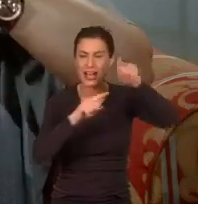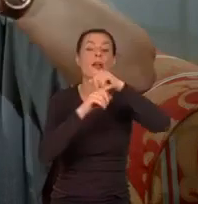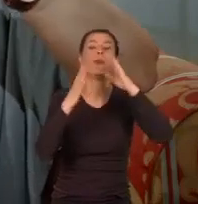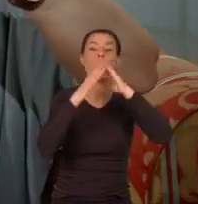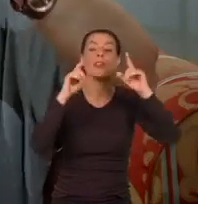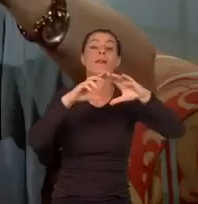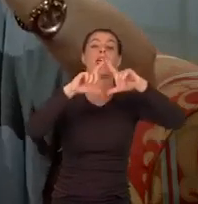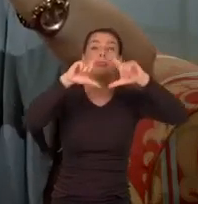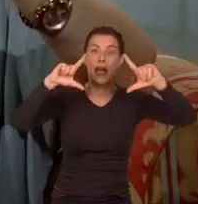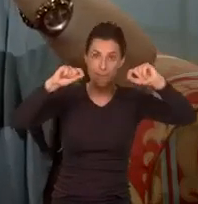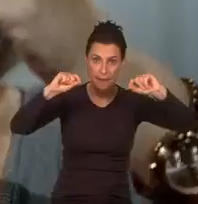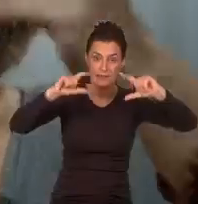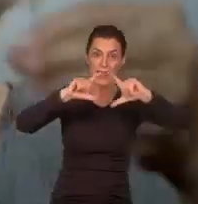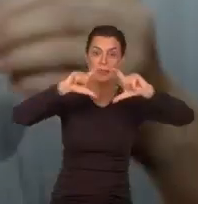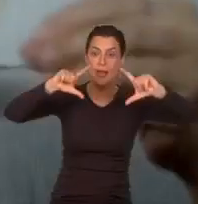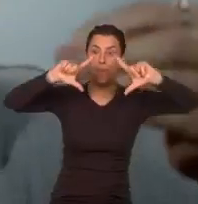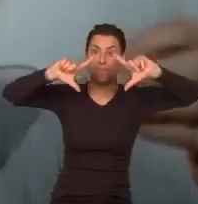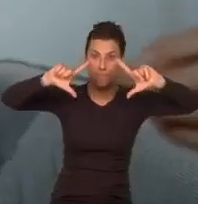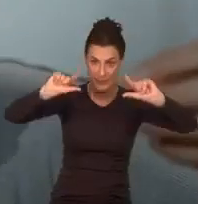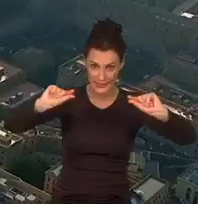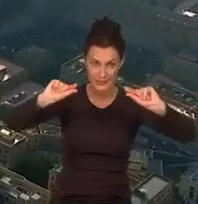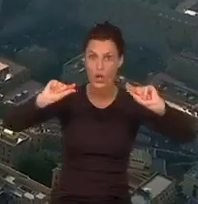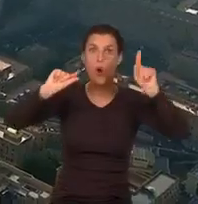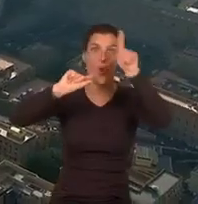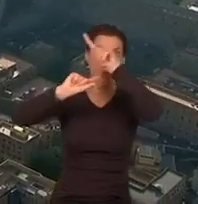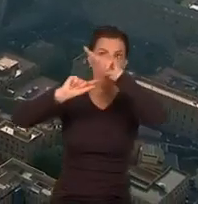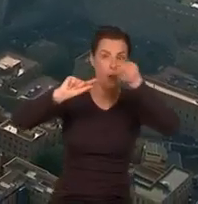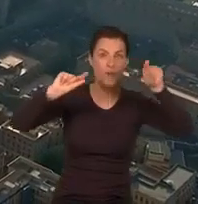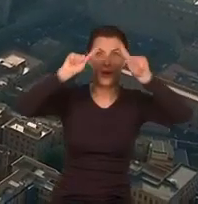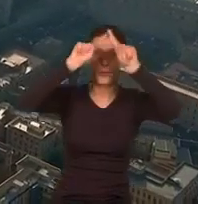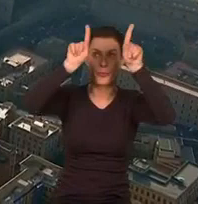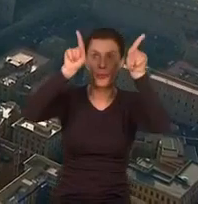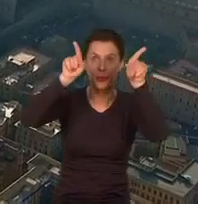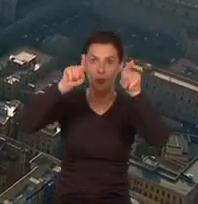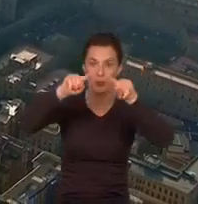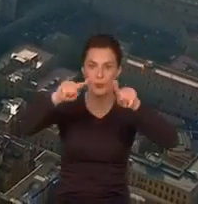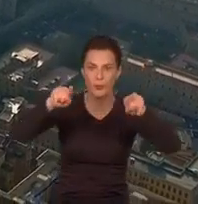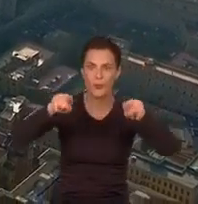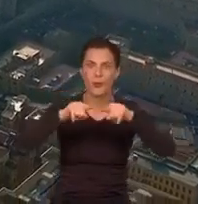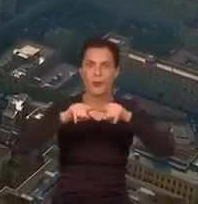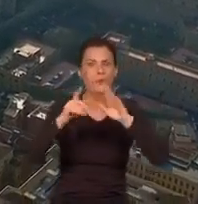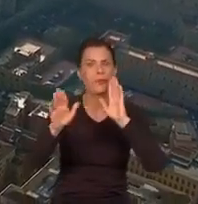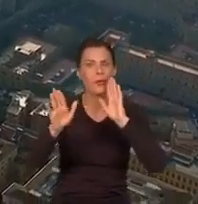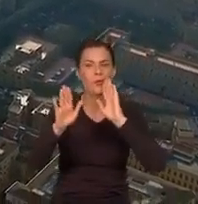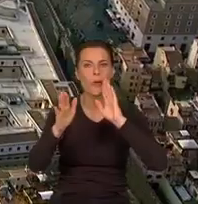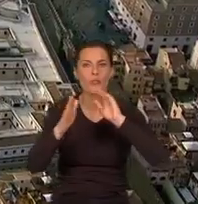trapezoid i owal, powstaje potencjalnie nowy symbol, kształt dziurki od klucza.